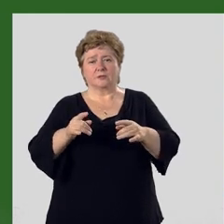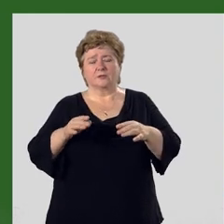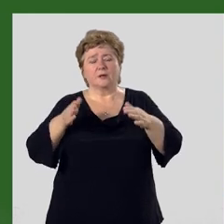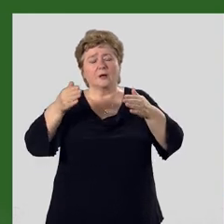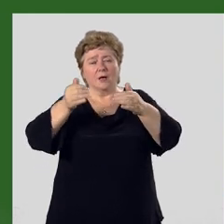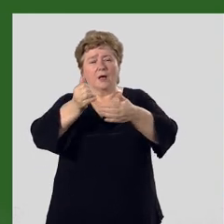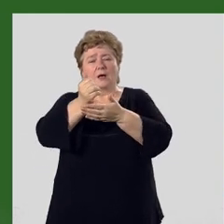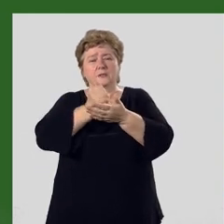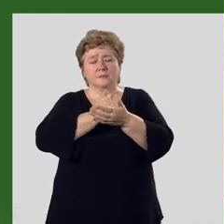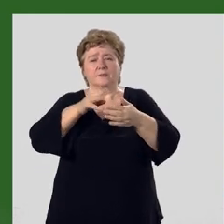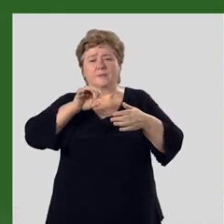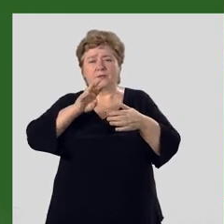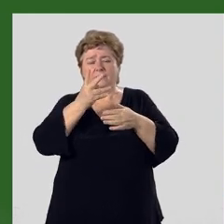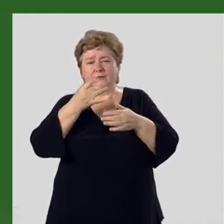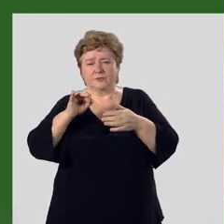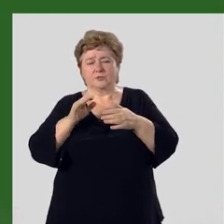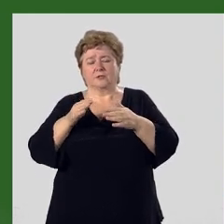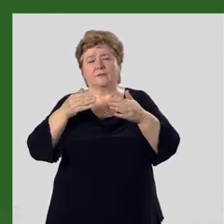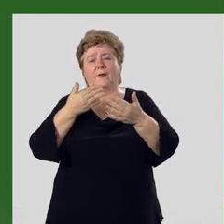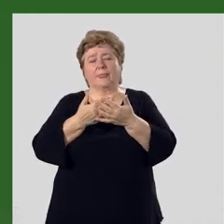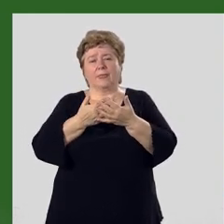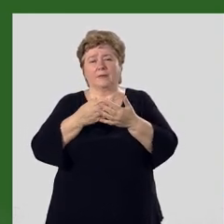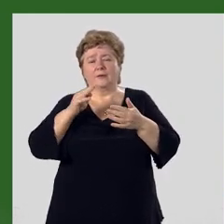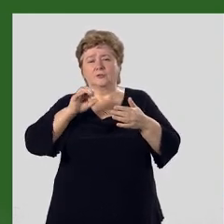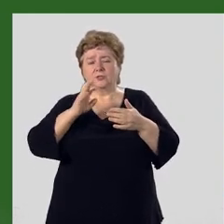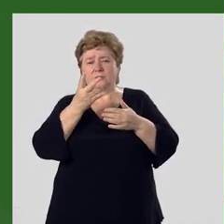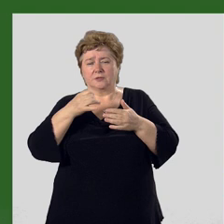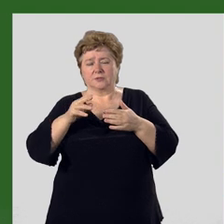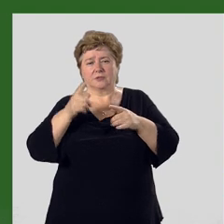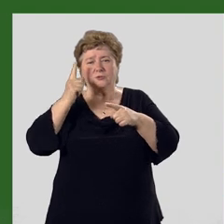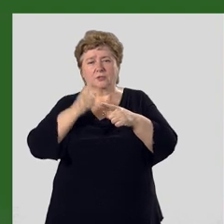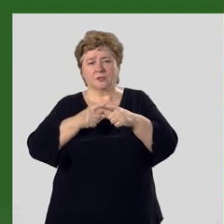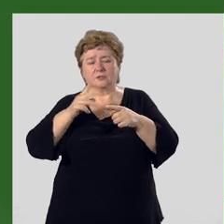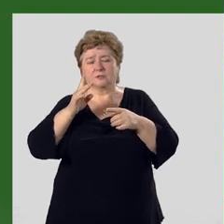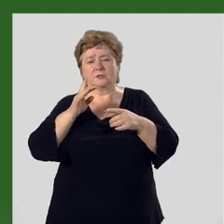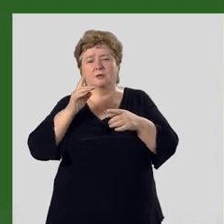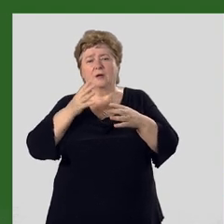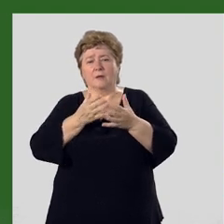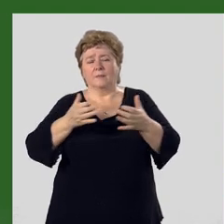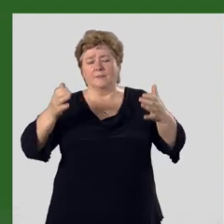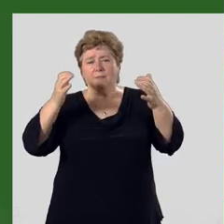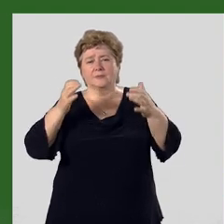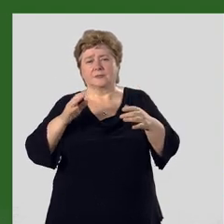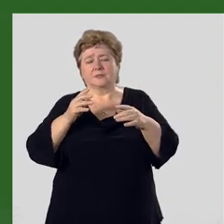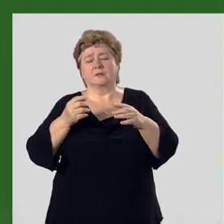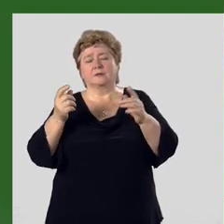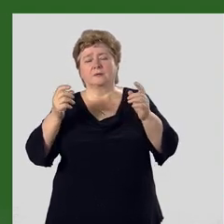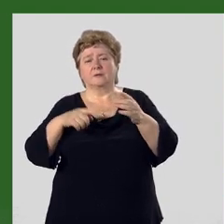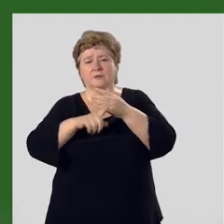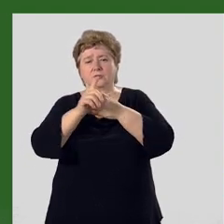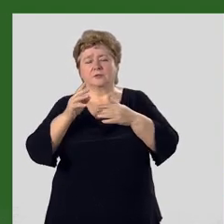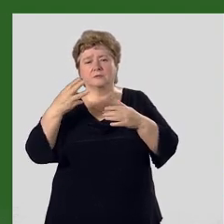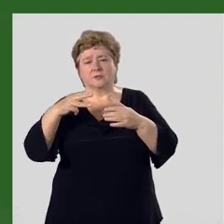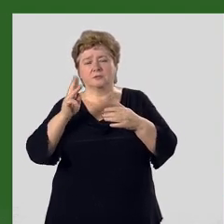осадочно-метаморфического типа. Житимский железорудный бассейн, начиная с 30